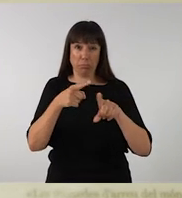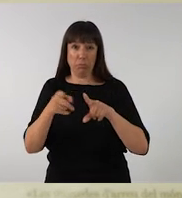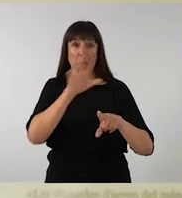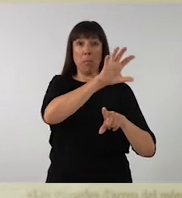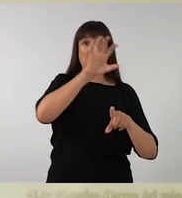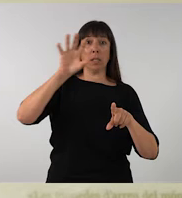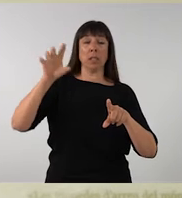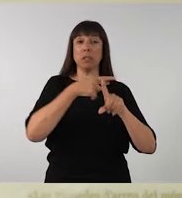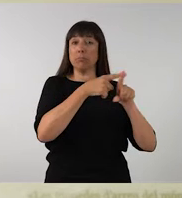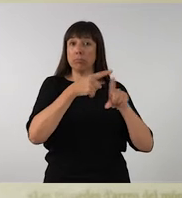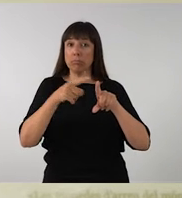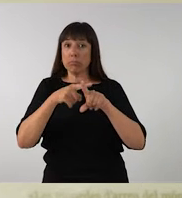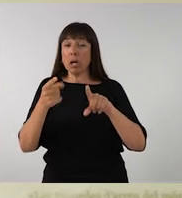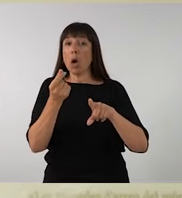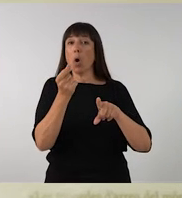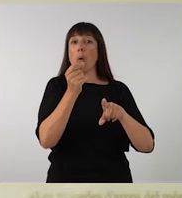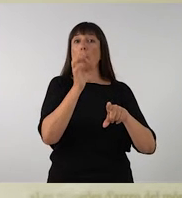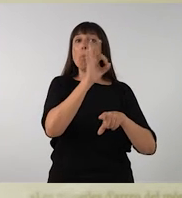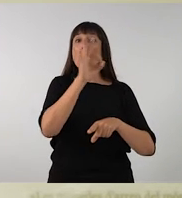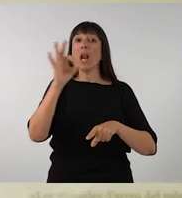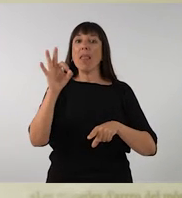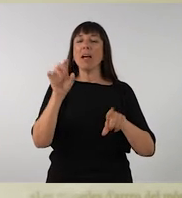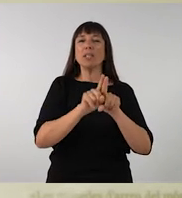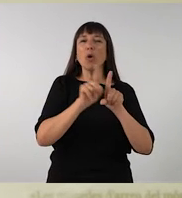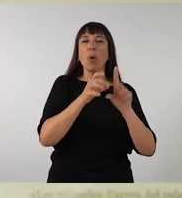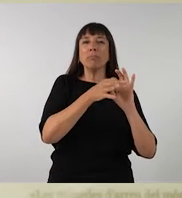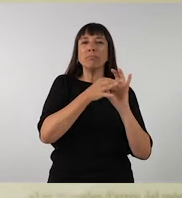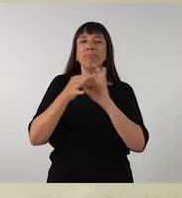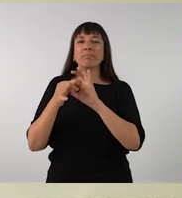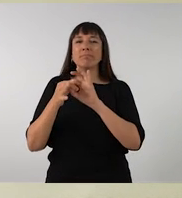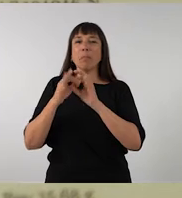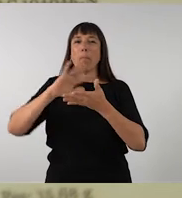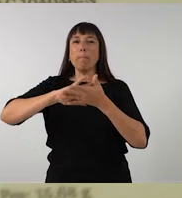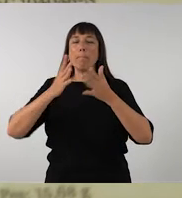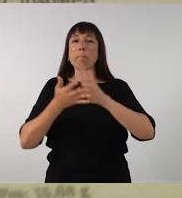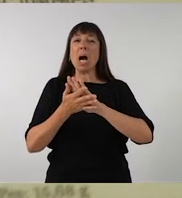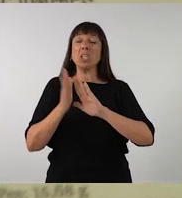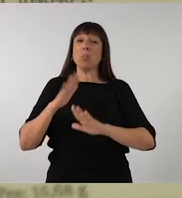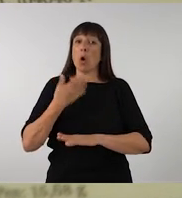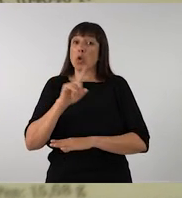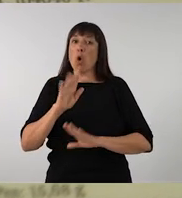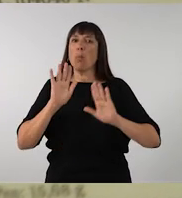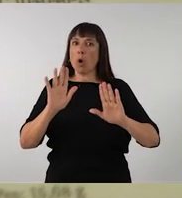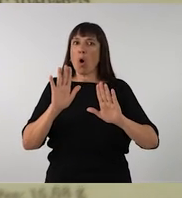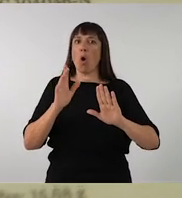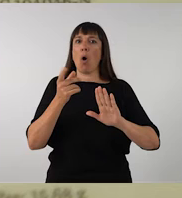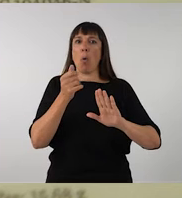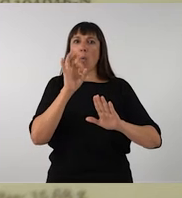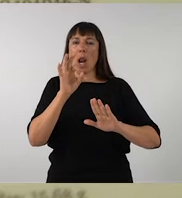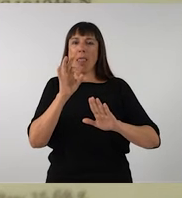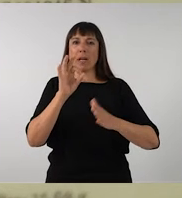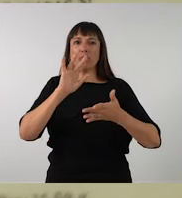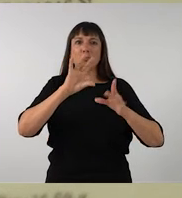diferents èpoques i de diferents països. Les monedes d'entrada potser no les relacionem d'una manera directa amb les mans, però